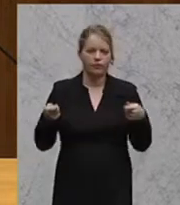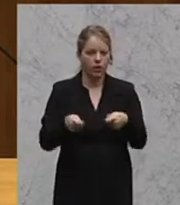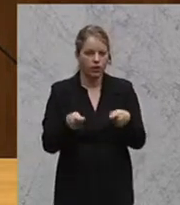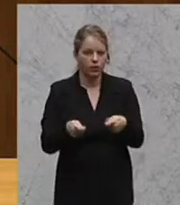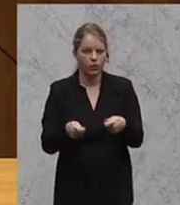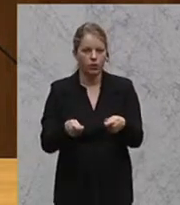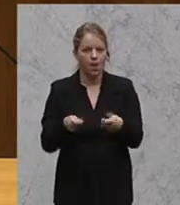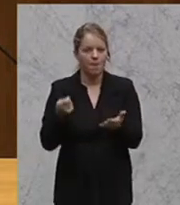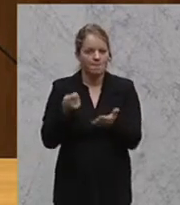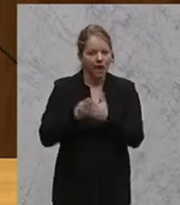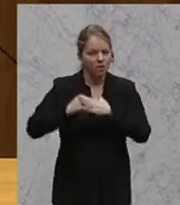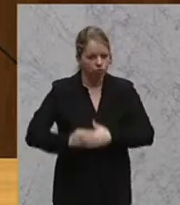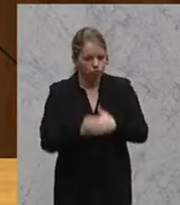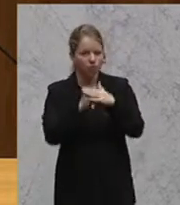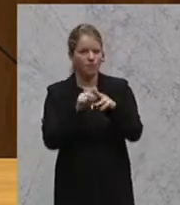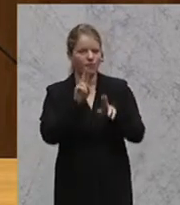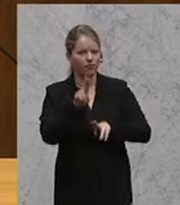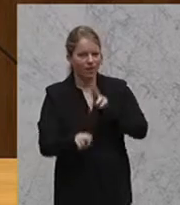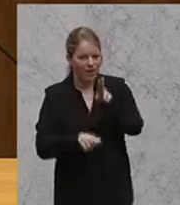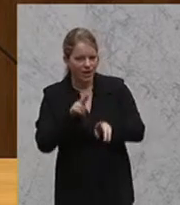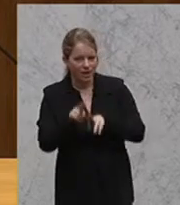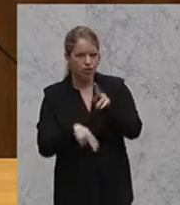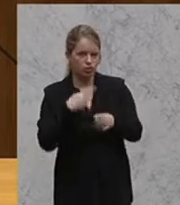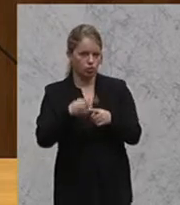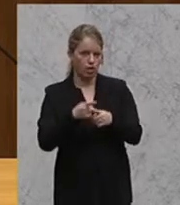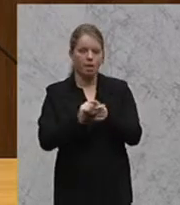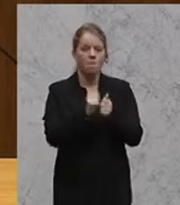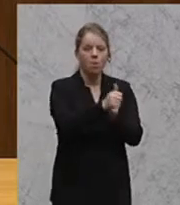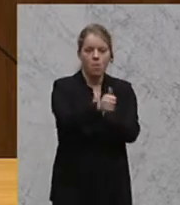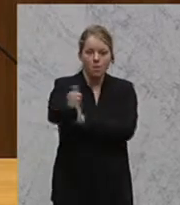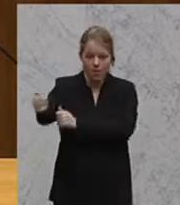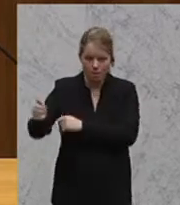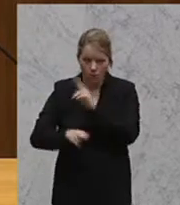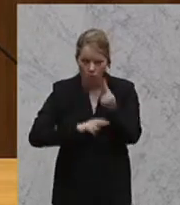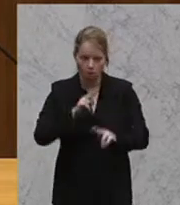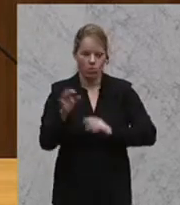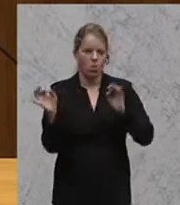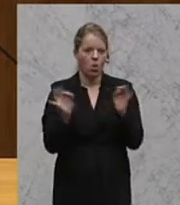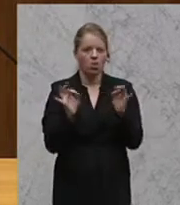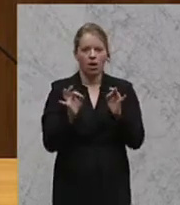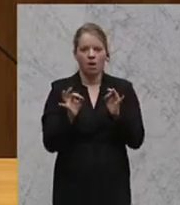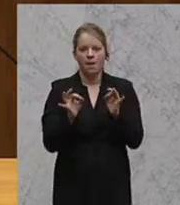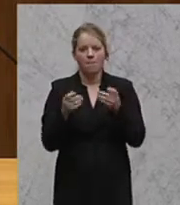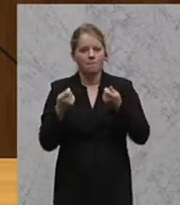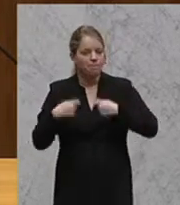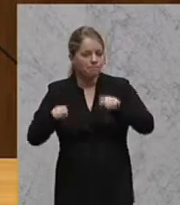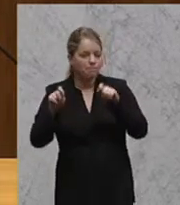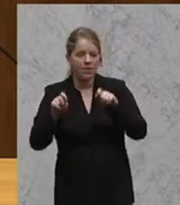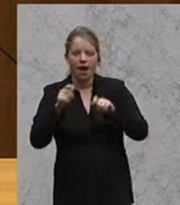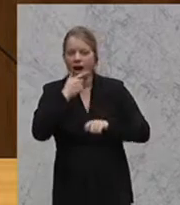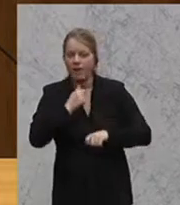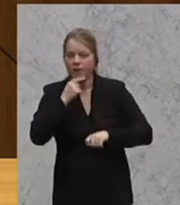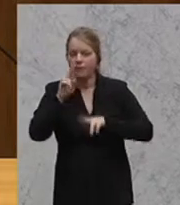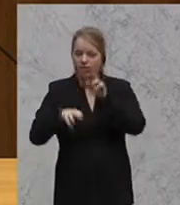Beitragsstützung von Pflegestunden in der mobilen Betreuung, die Investitionsförderung zum Bau von Alten- und Pflegenheimen und von